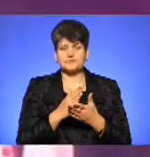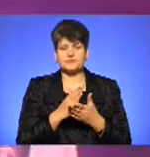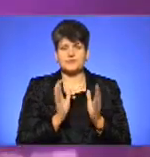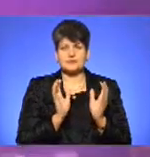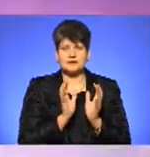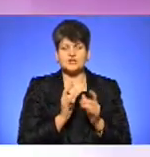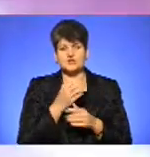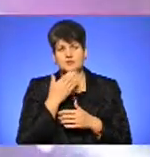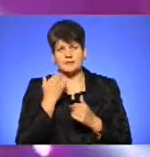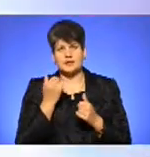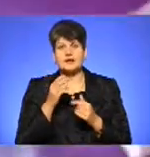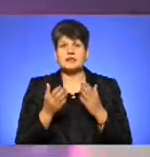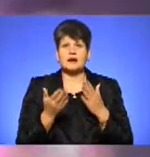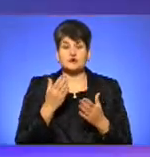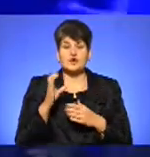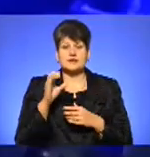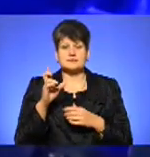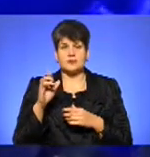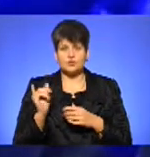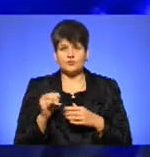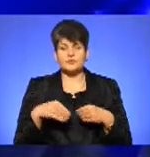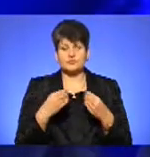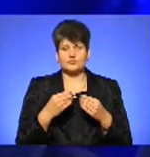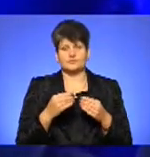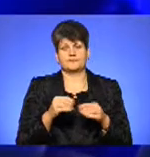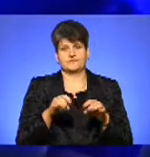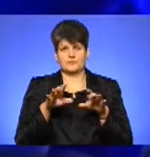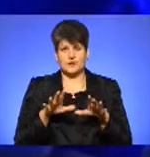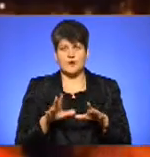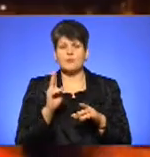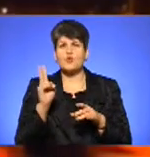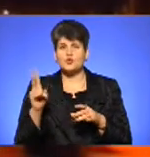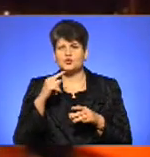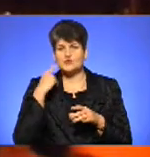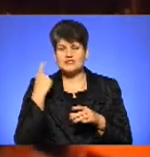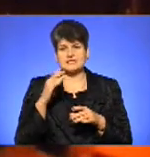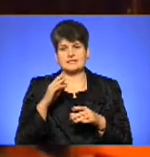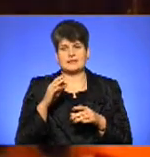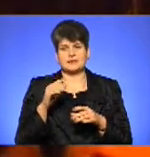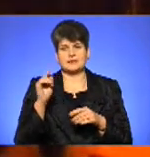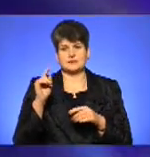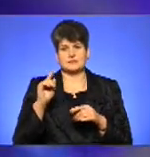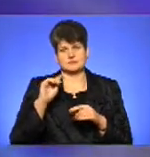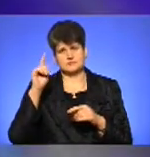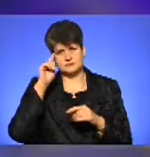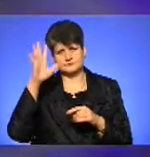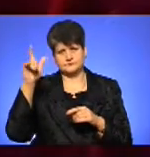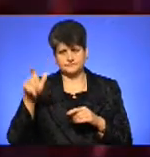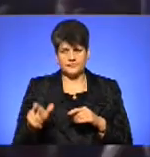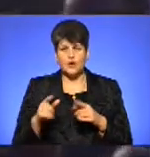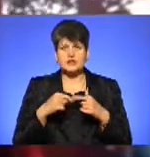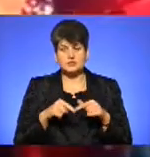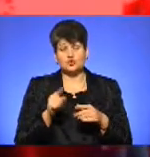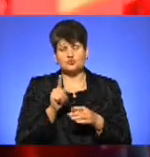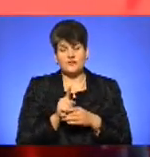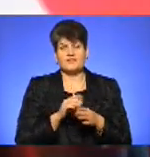застереження. Якщо СБУ виносить вердикт проти кого-небудь з російських зірок, організатор концерту зобов'язаний виконати таке